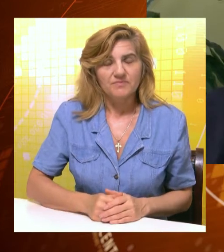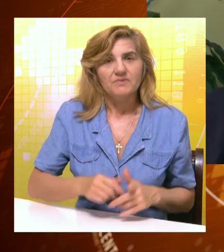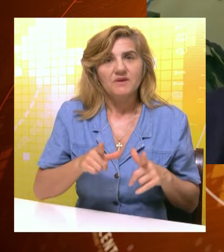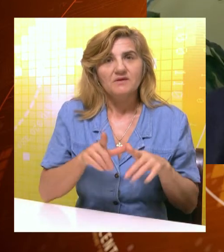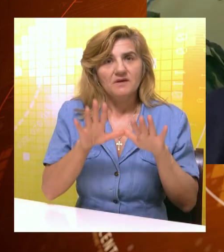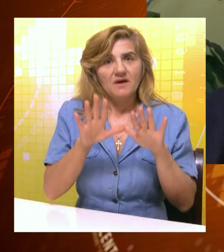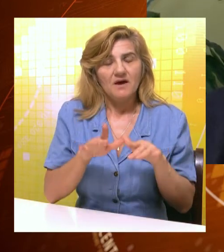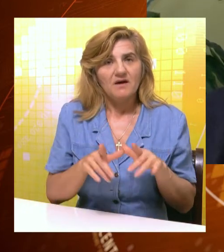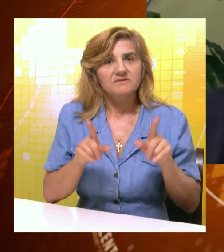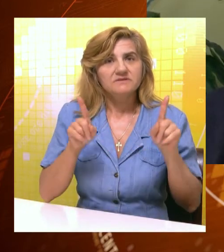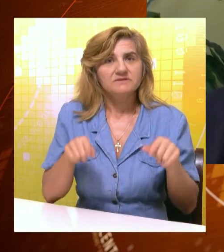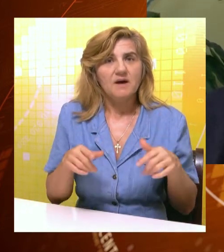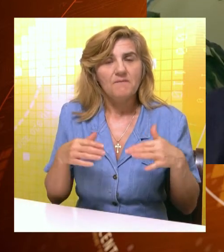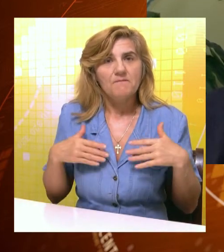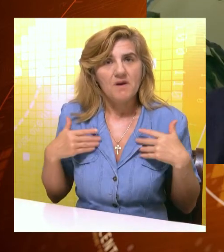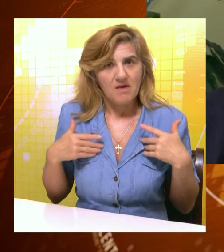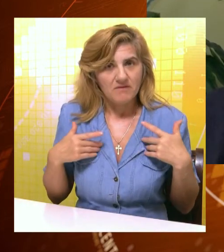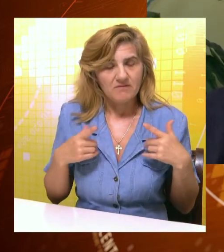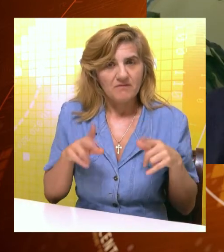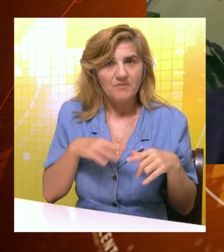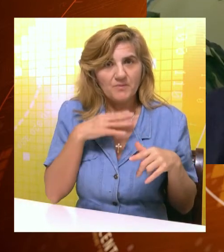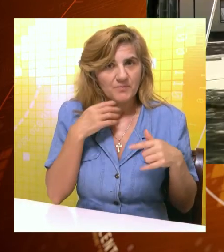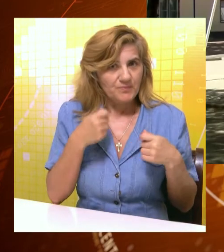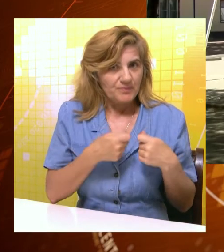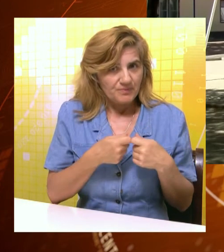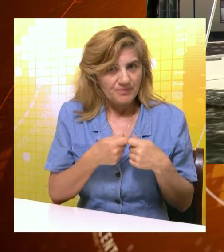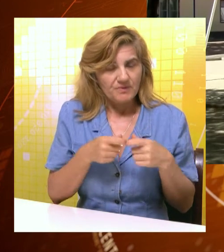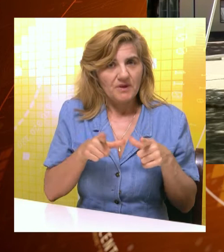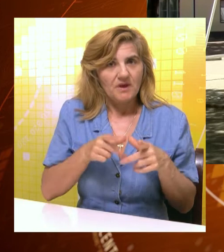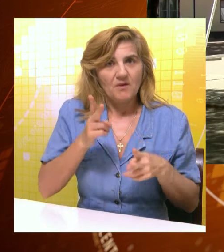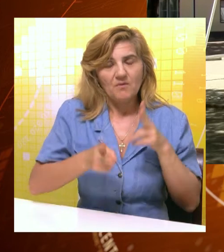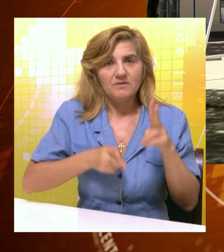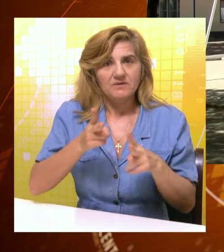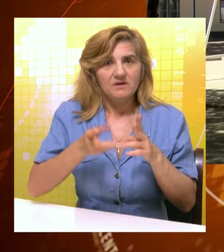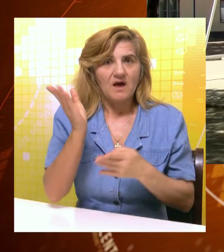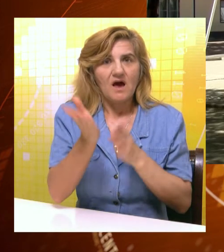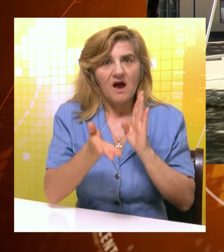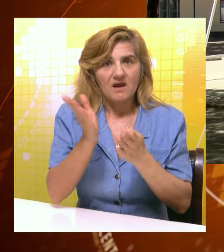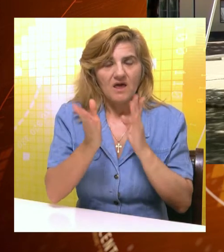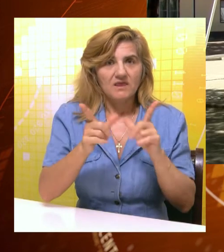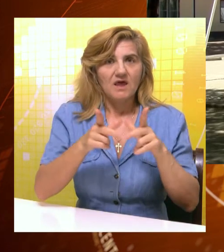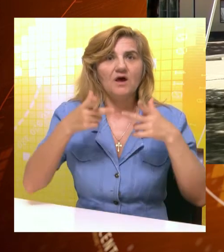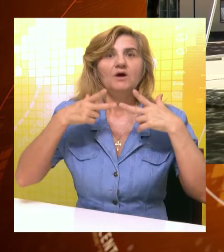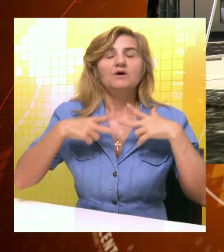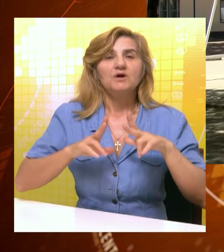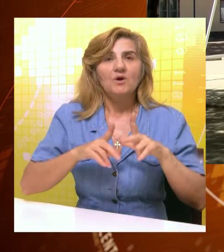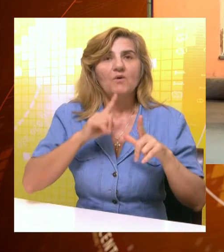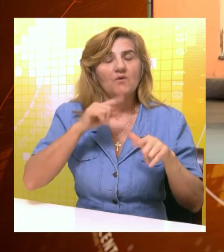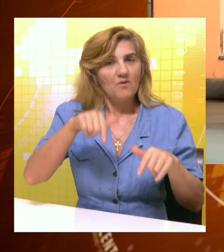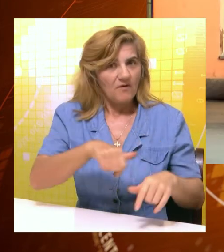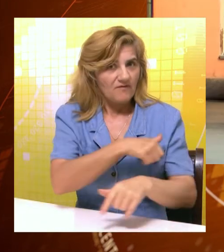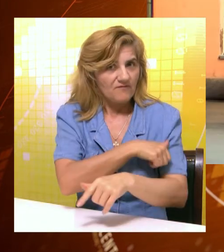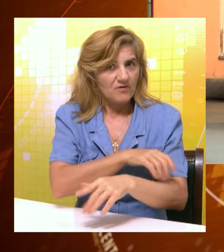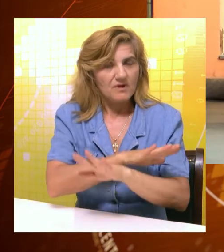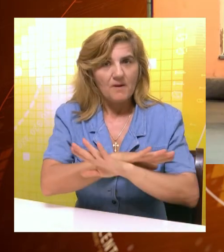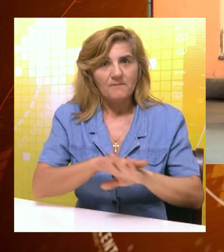programa Kancelarija za mlade, grada Subotice organizuje brojne aktivnosti kao što su aerobik, karate, yoga, a možda ove godine bude